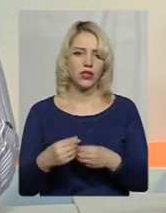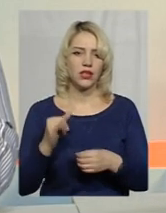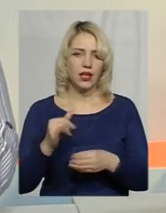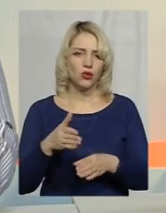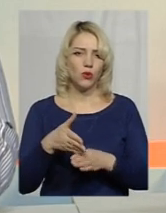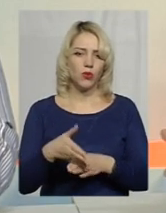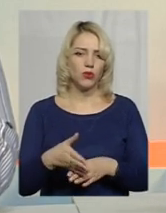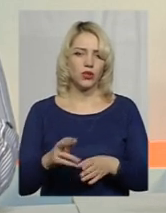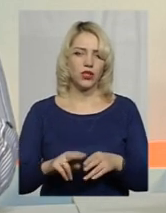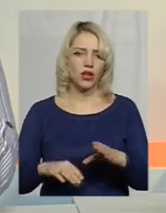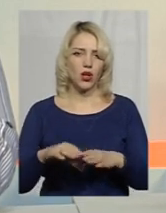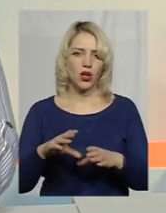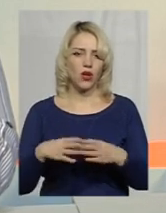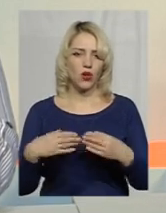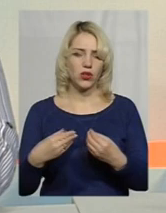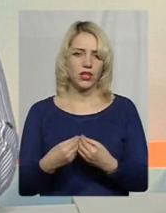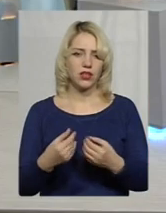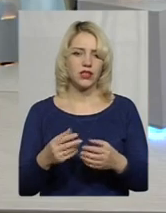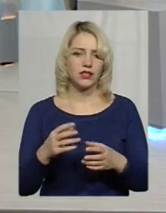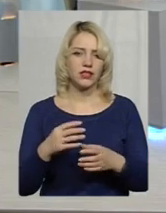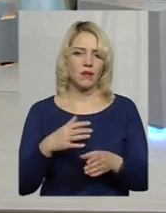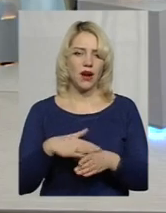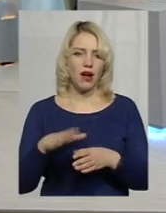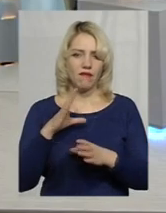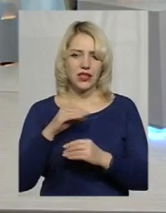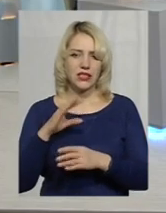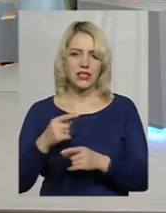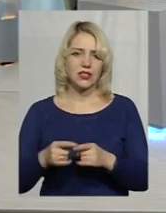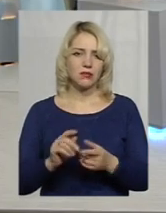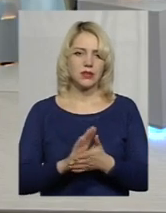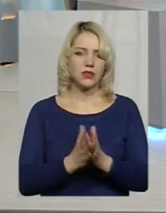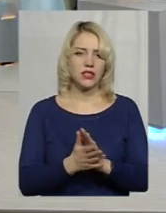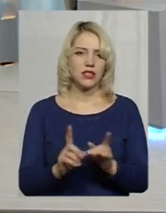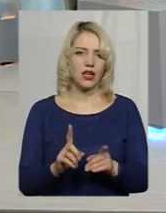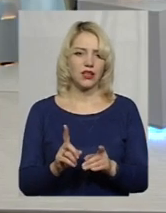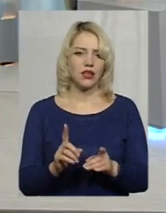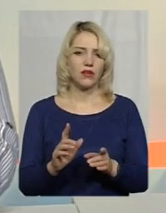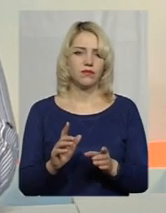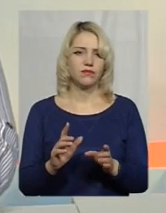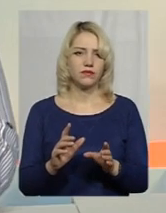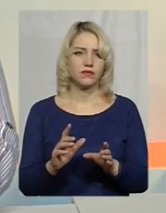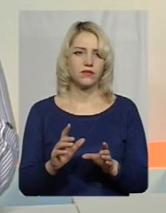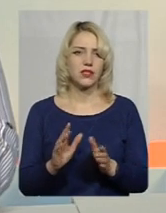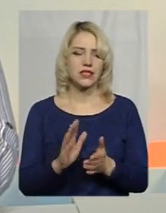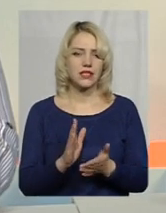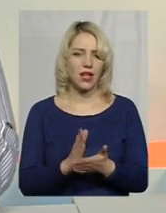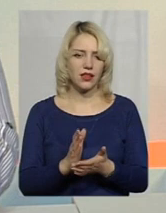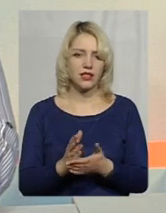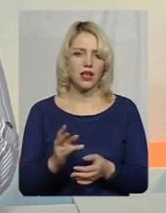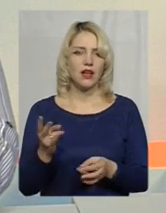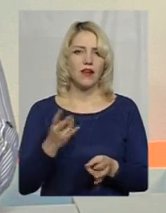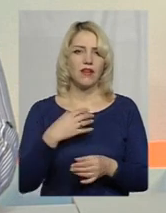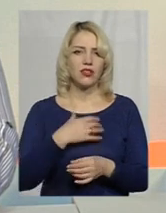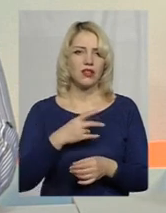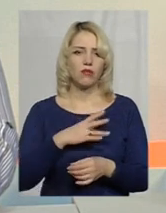справитися спільно з спеціалістами, з тими обставинами, які склалися. Так от, власне, важливо було пошукати